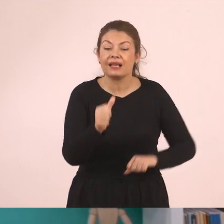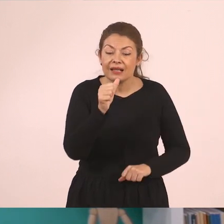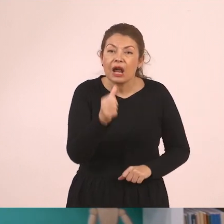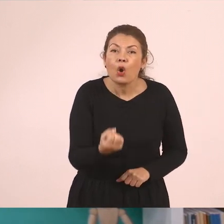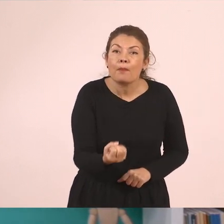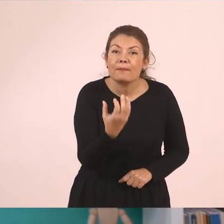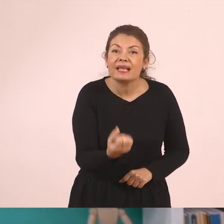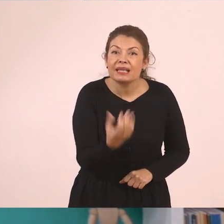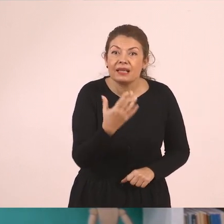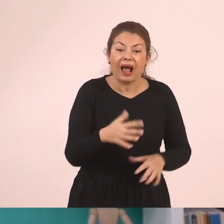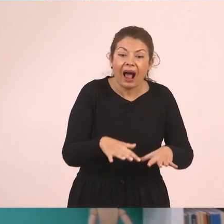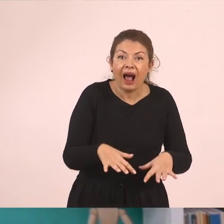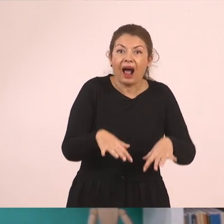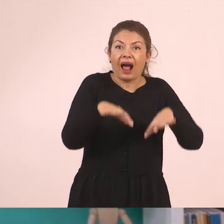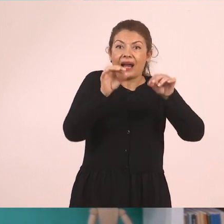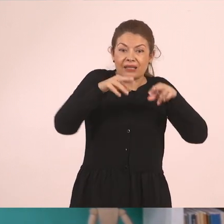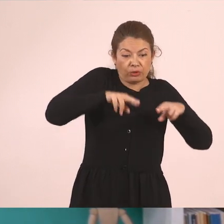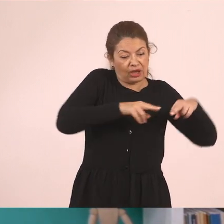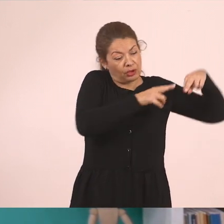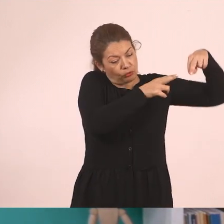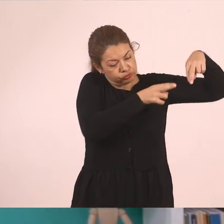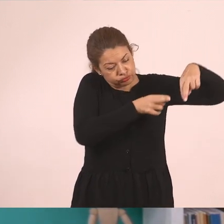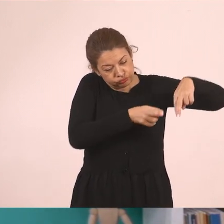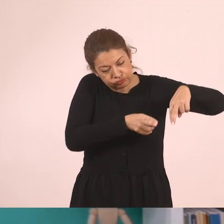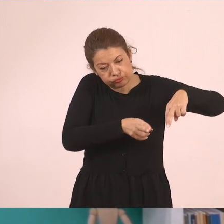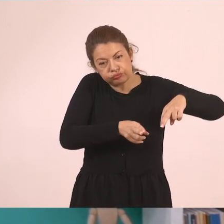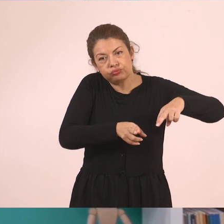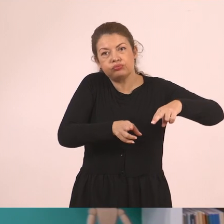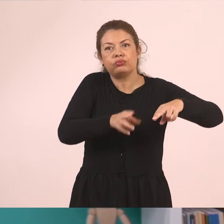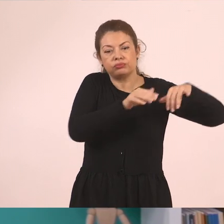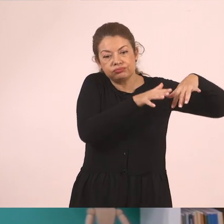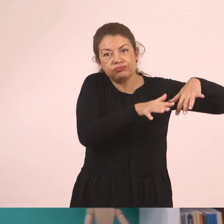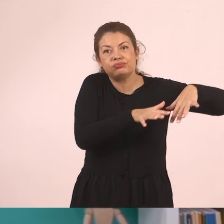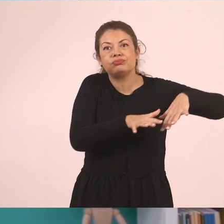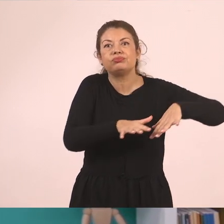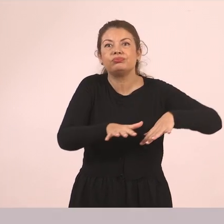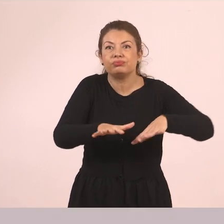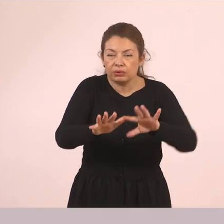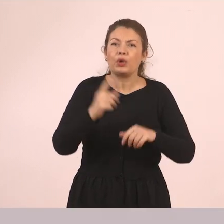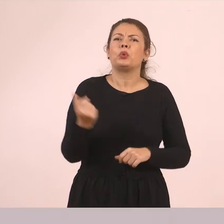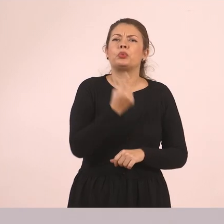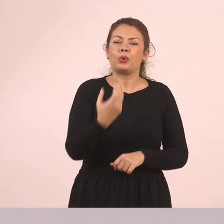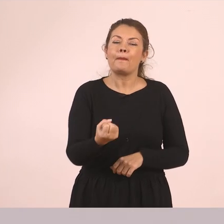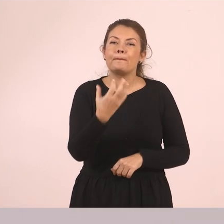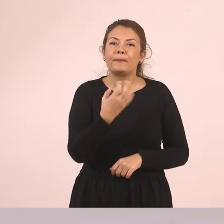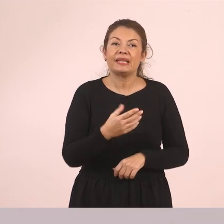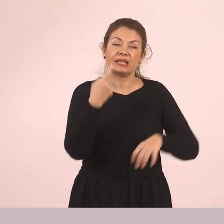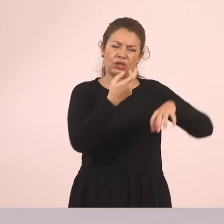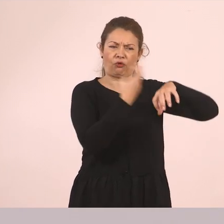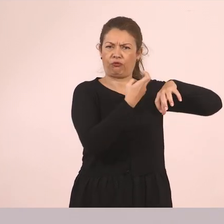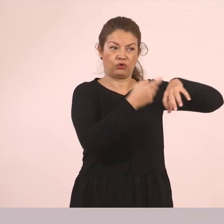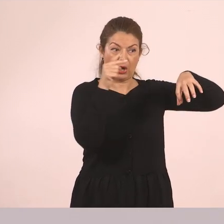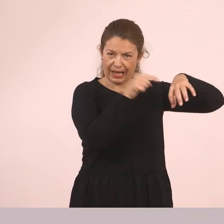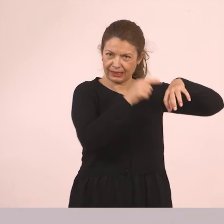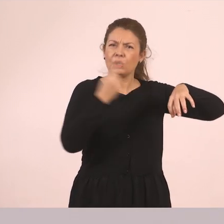εκεί πηγάζει το ποτάμι, από εκεί ξεκινά. Οι πηγές λοιπόν του ποταμού βρίσκονται στα βουνά, εκεί όπου οι